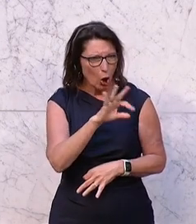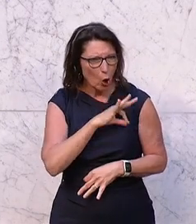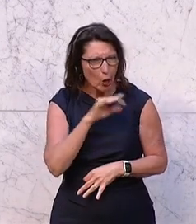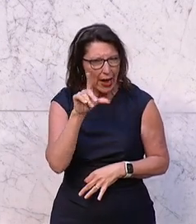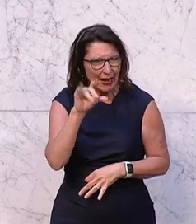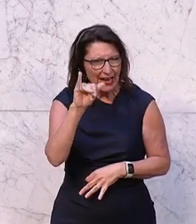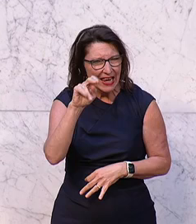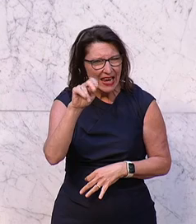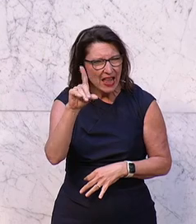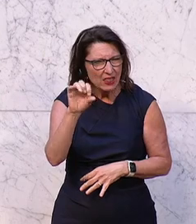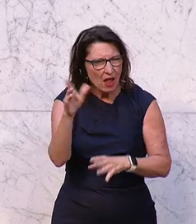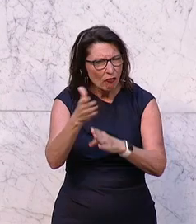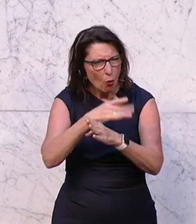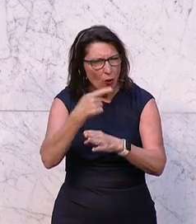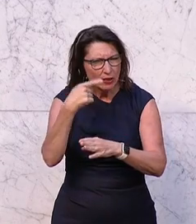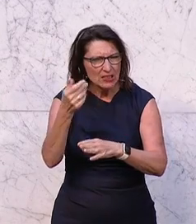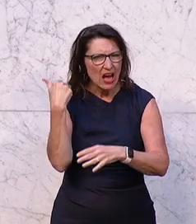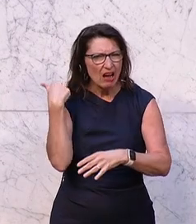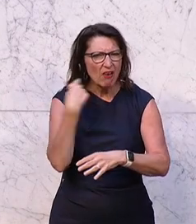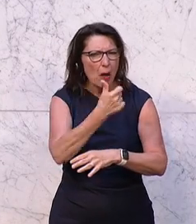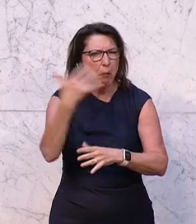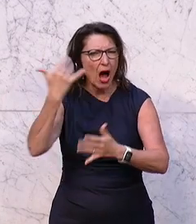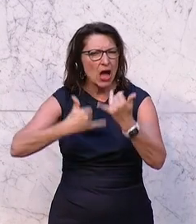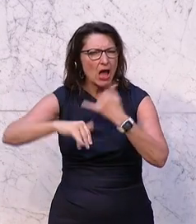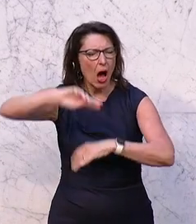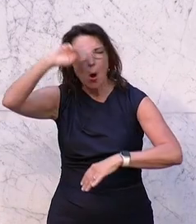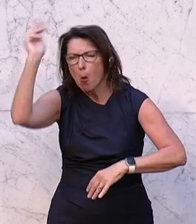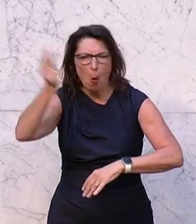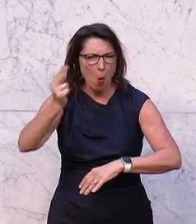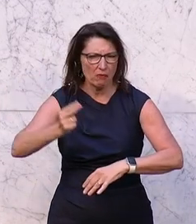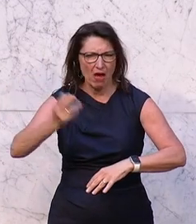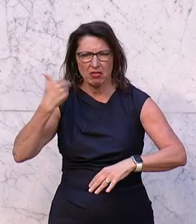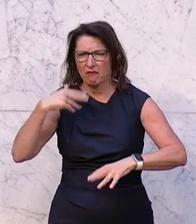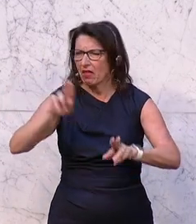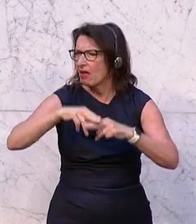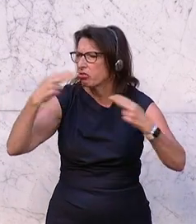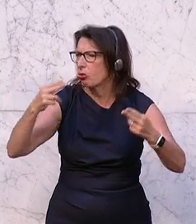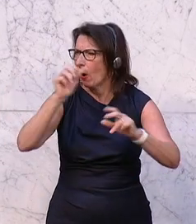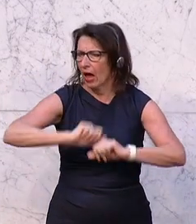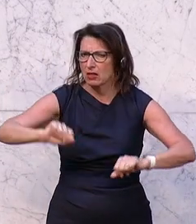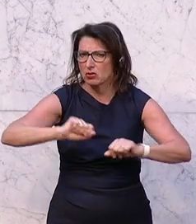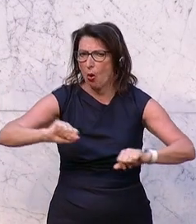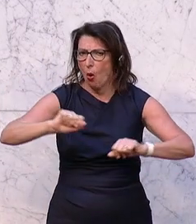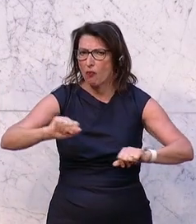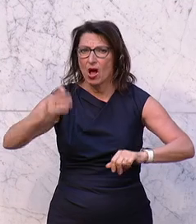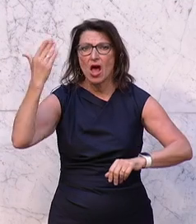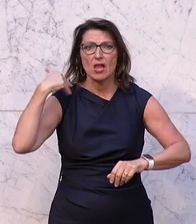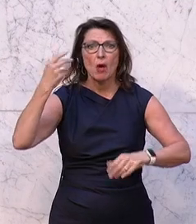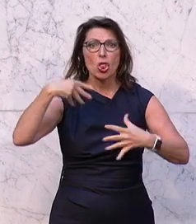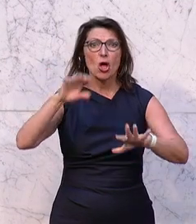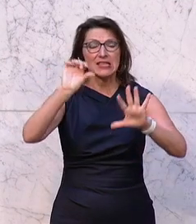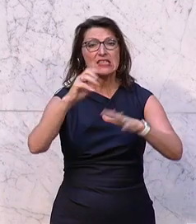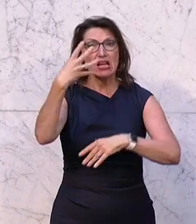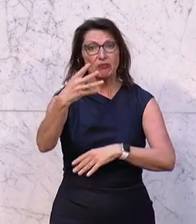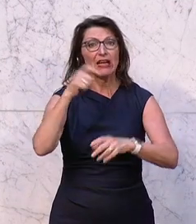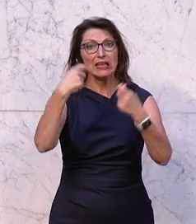vorher sagt, ja, da war ein Unwetter vor einigen Jahren. Da gab es eine große Naturkatastrophe. Dort hat es 1946 auch schon eine